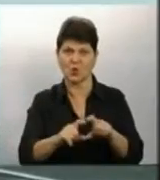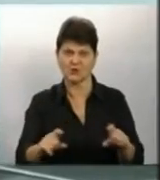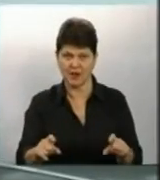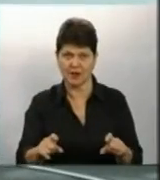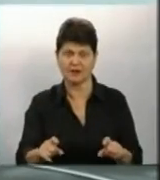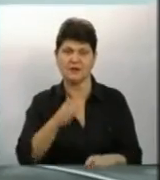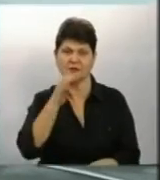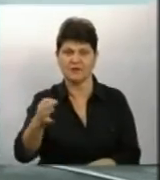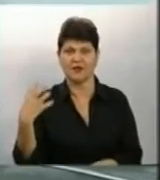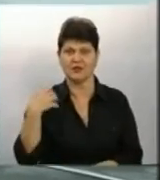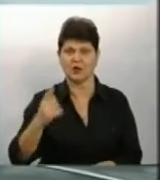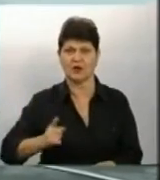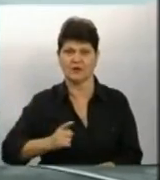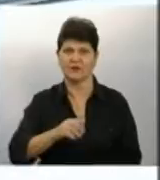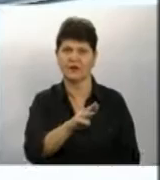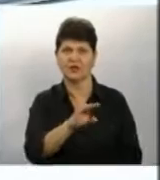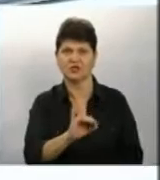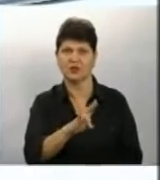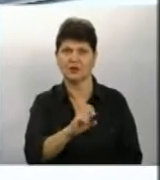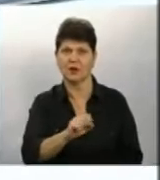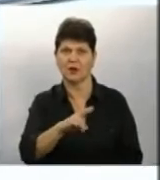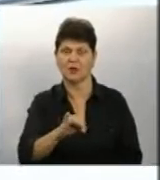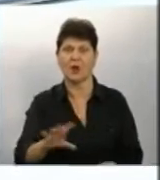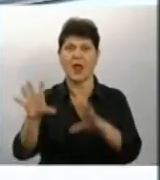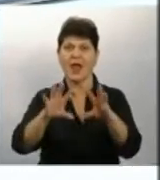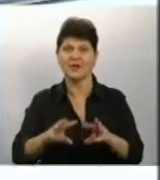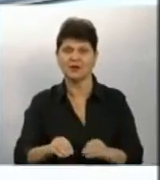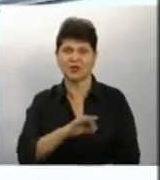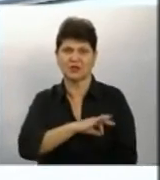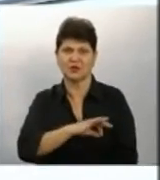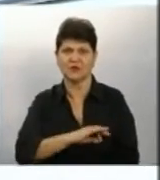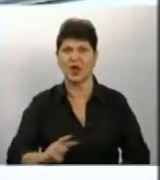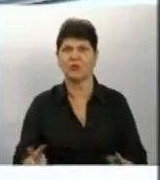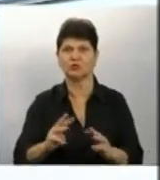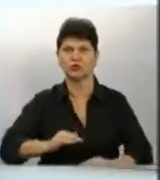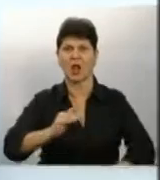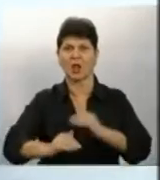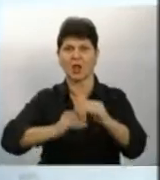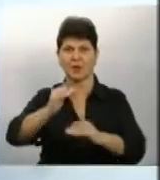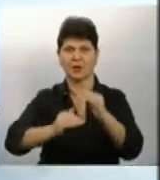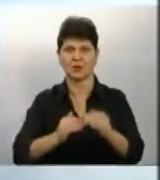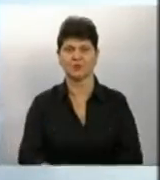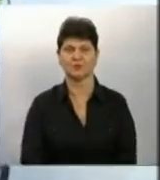Каже начальник караулу Руслан Шенкарук Тож, для евакуації скористалися пожежною драбиною